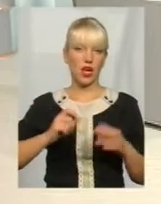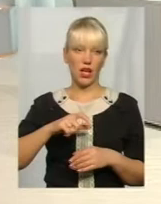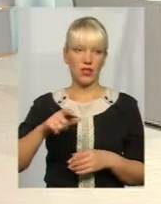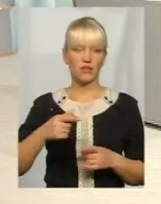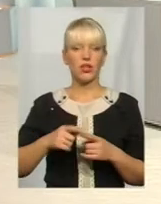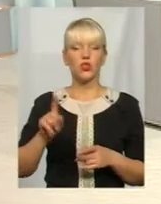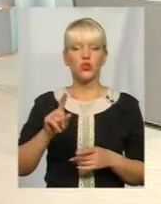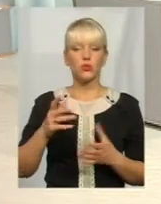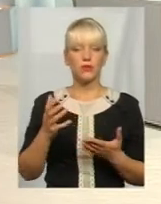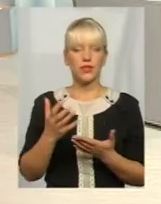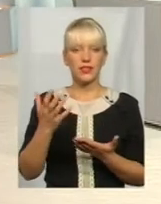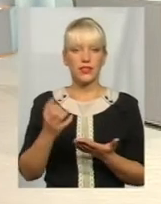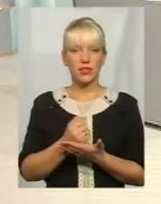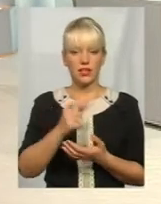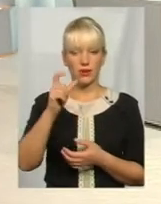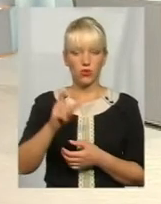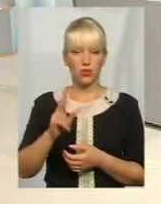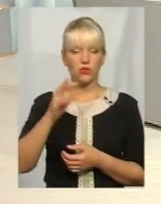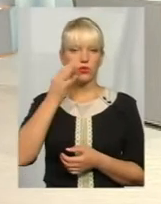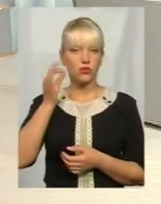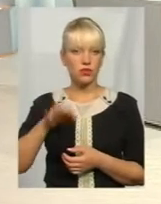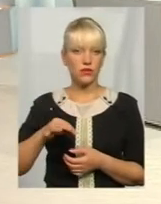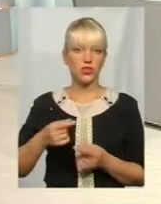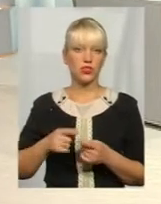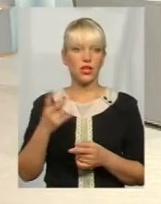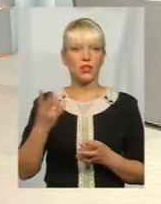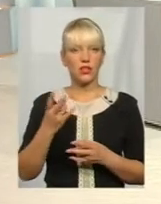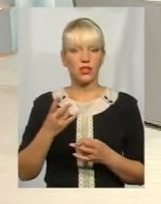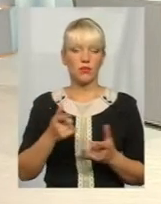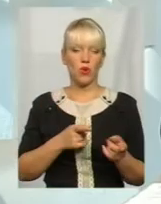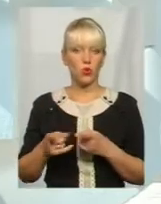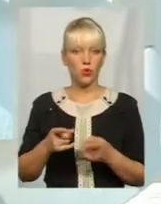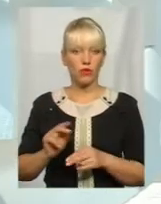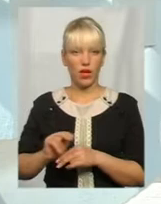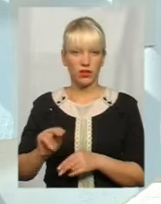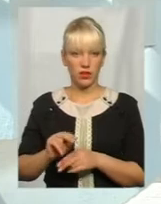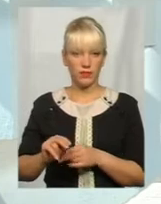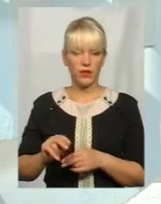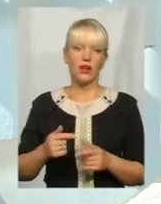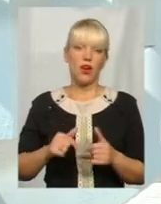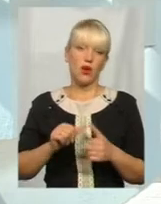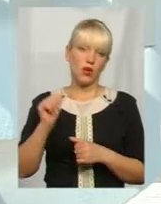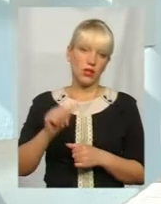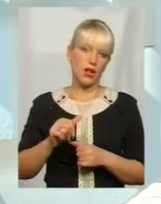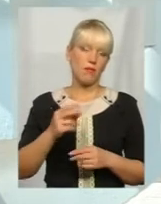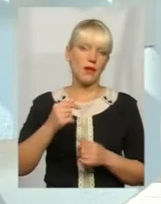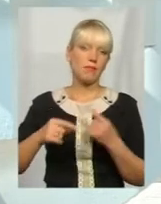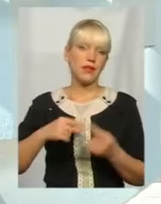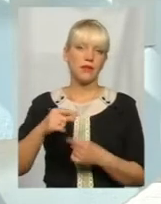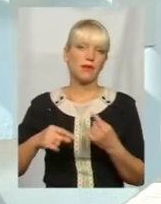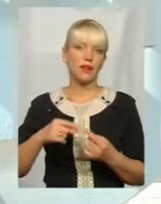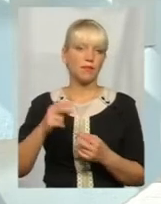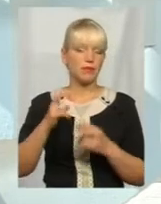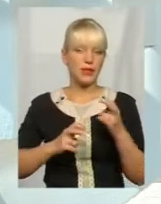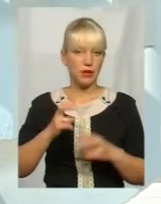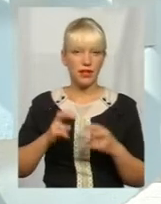досвідченого кадра, досвідченого працівника, щоб він був, його треба готувати. Окремі підприємства готують